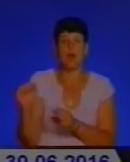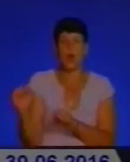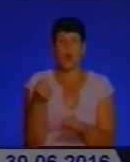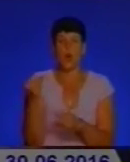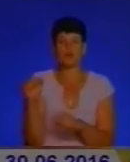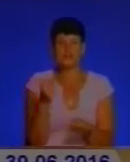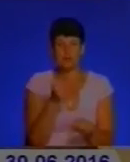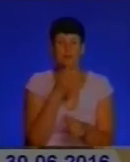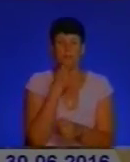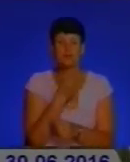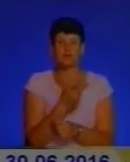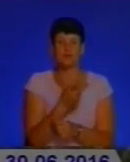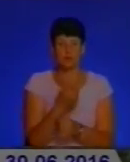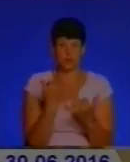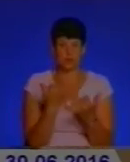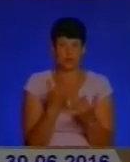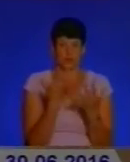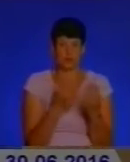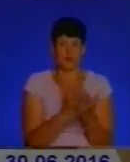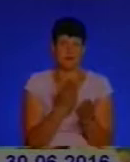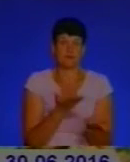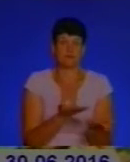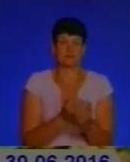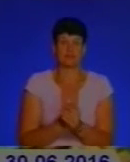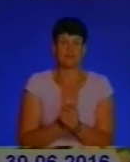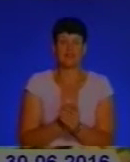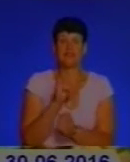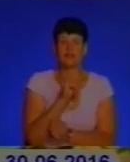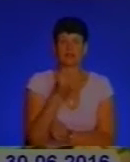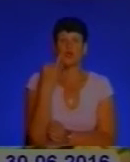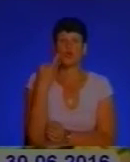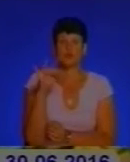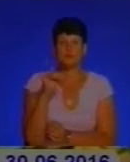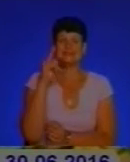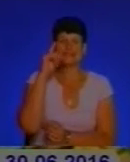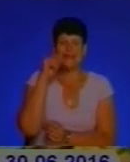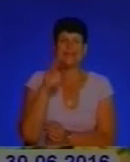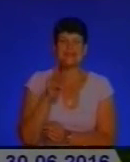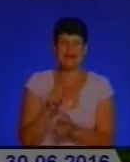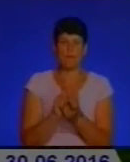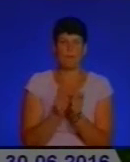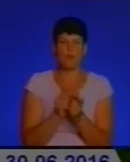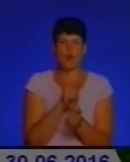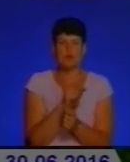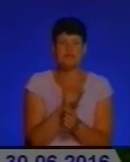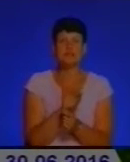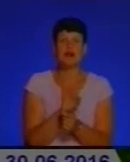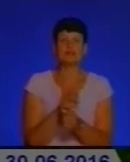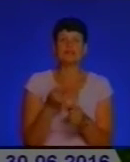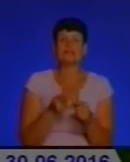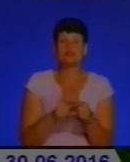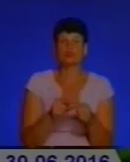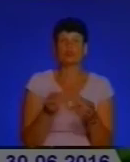воно росаво, бачиш, і ще до сьогоднішнього дня це є. Іван Йосипович знає, як боротися із борщівником, але для цього потрібні